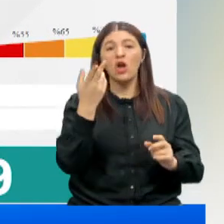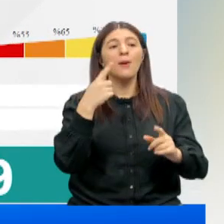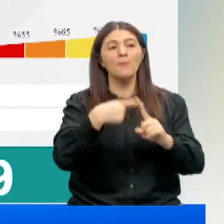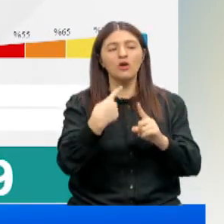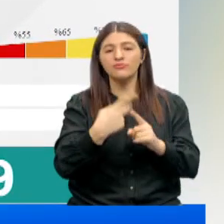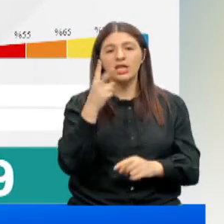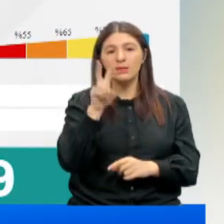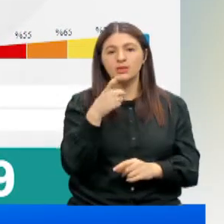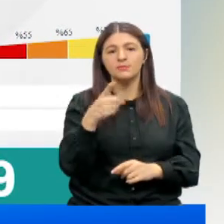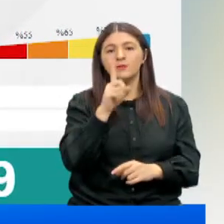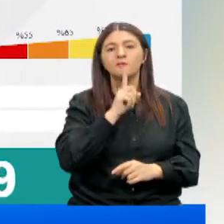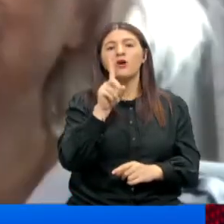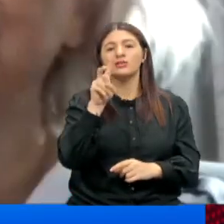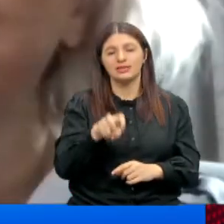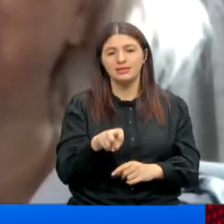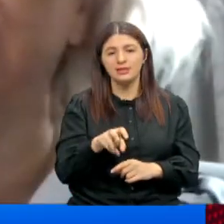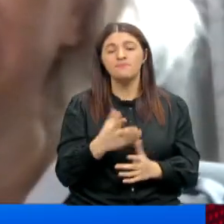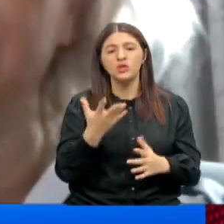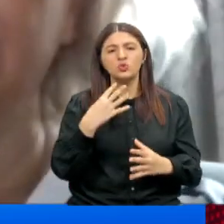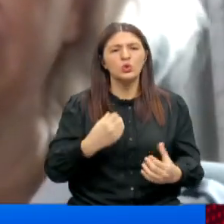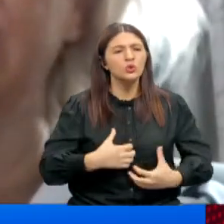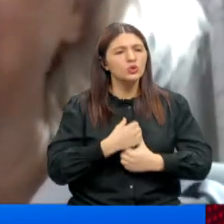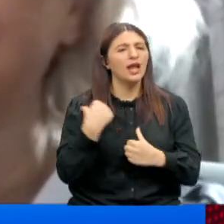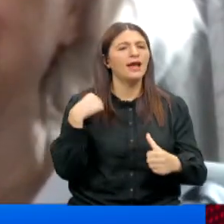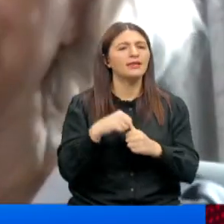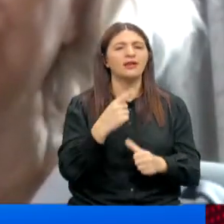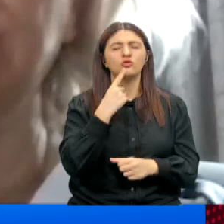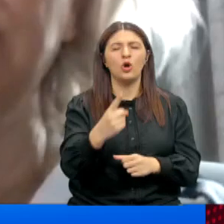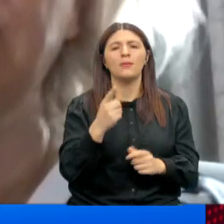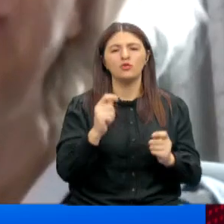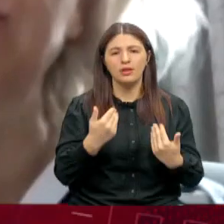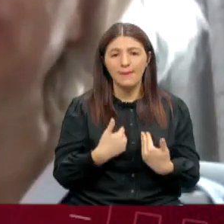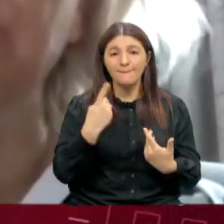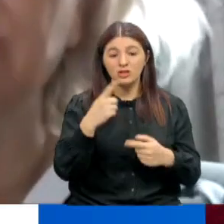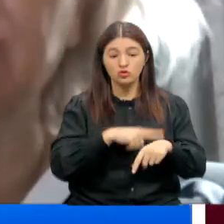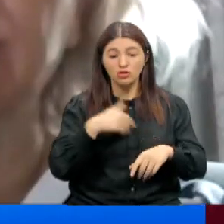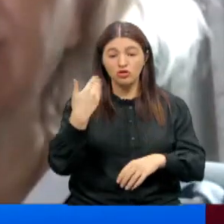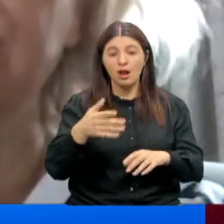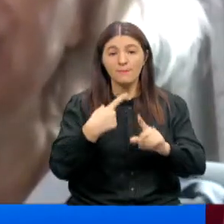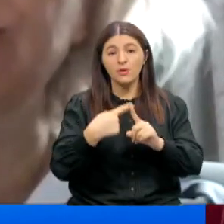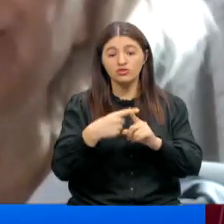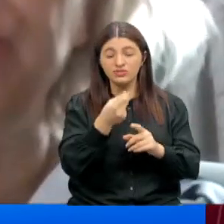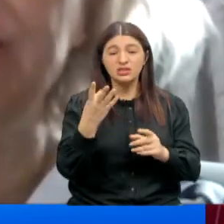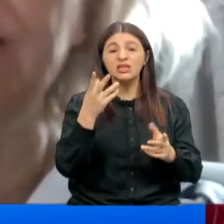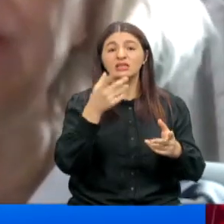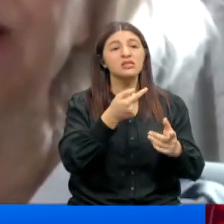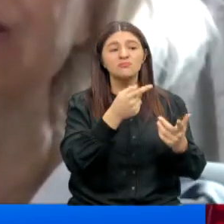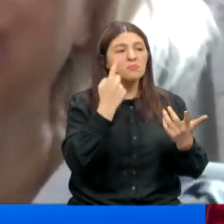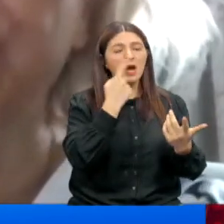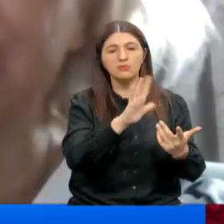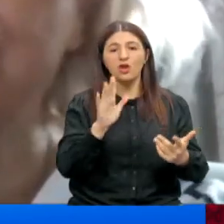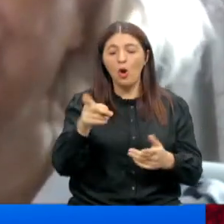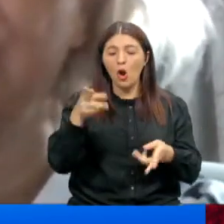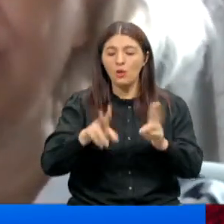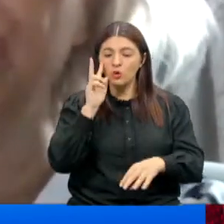vakaysa 28.118. Çok üzülerek tekrarlamak durumundayım. Bir süre sonra vaka saymayacağız, ölümleri sayacağız